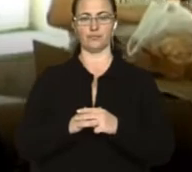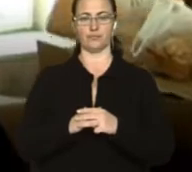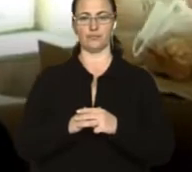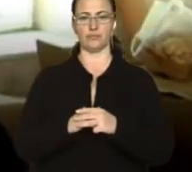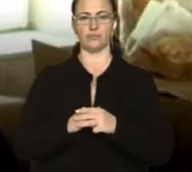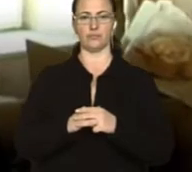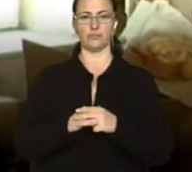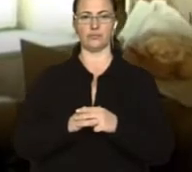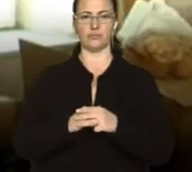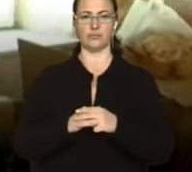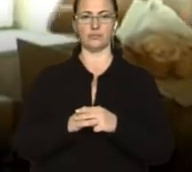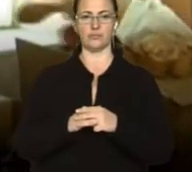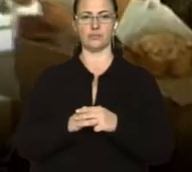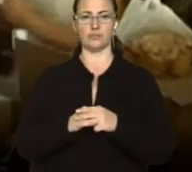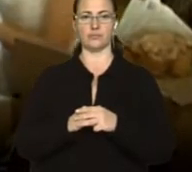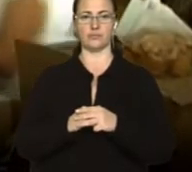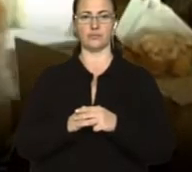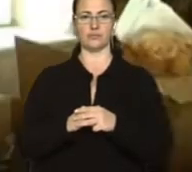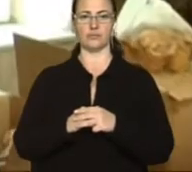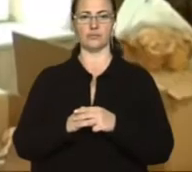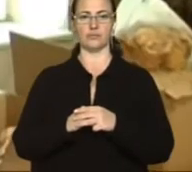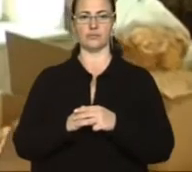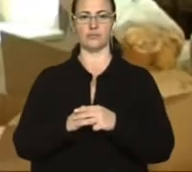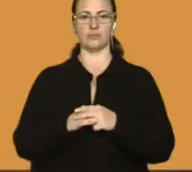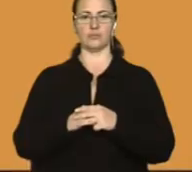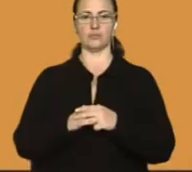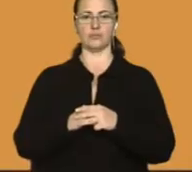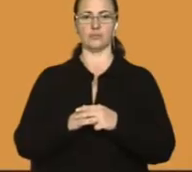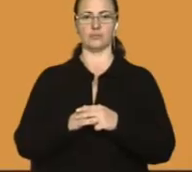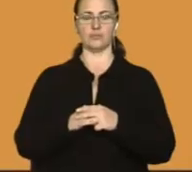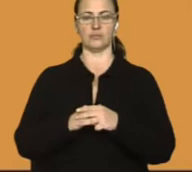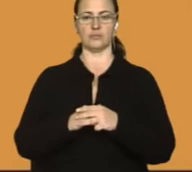них, тому що все-таки вони набагато більше для нас роблять, ніж просто почуть паси.